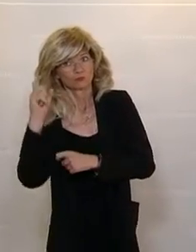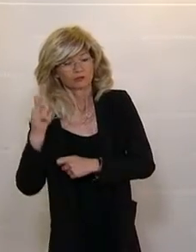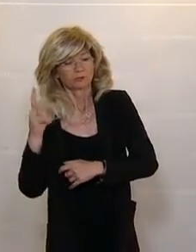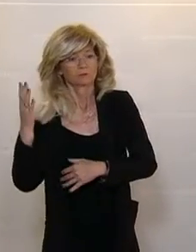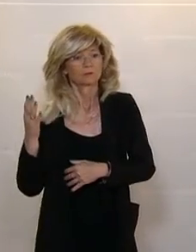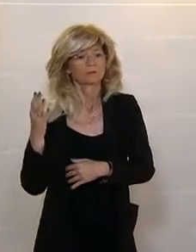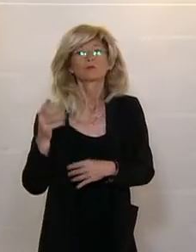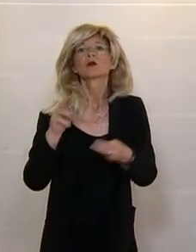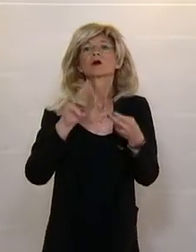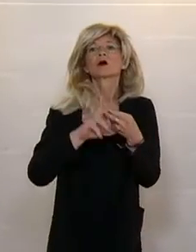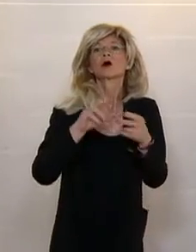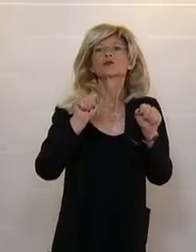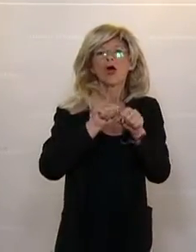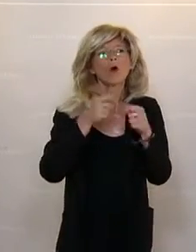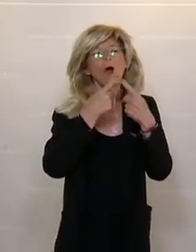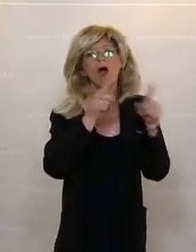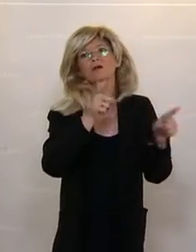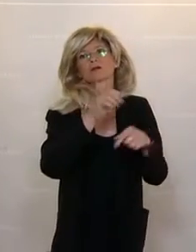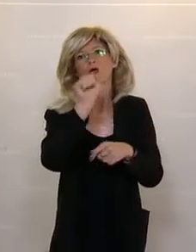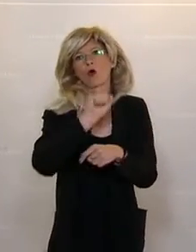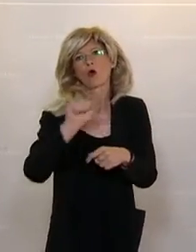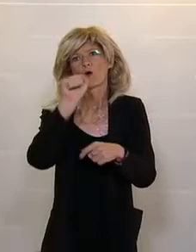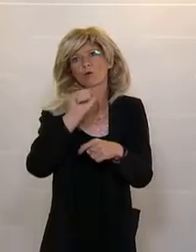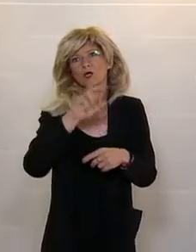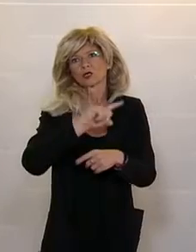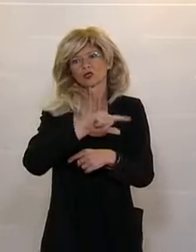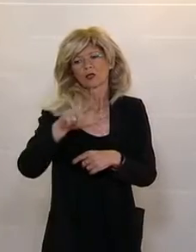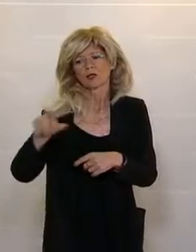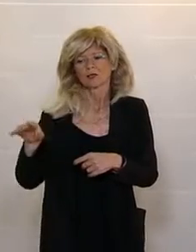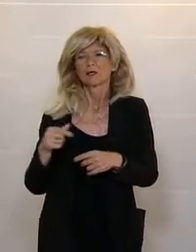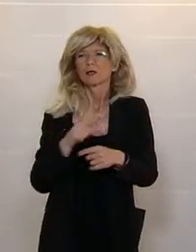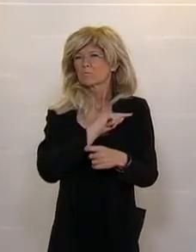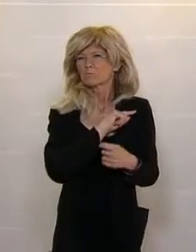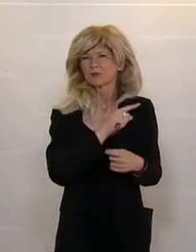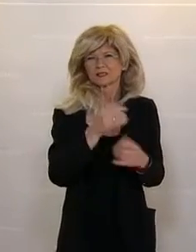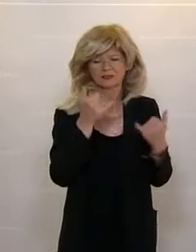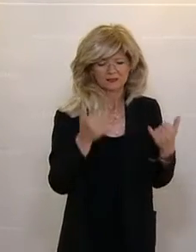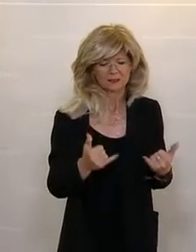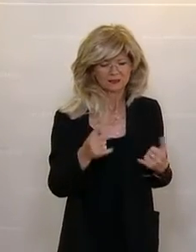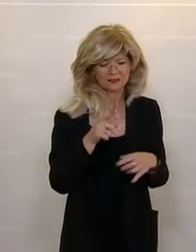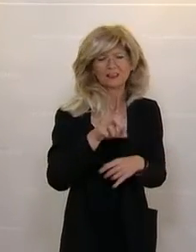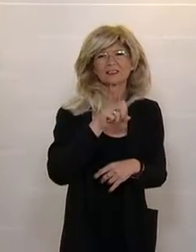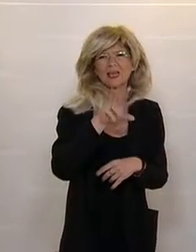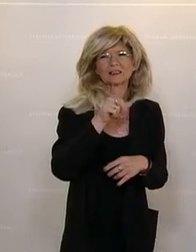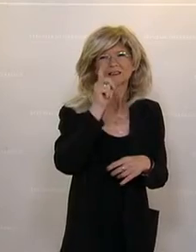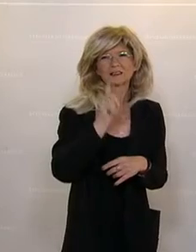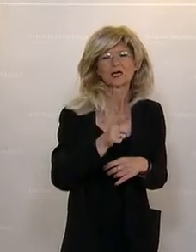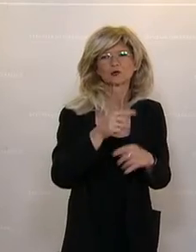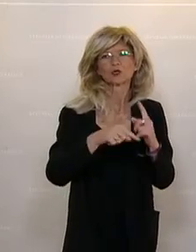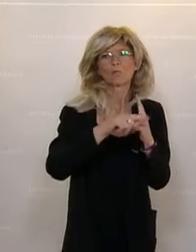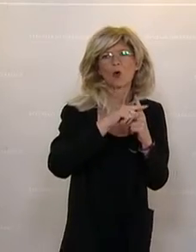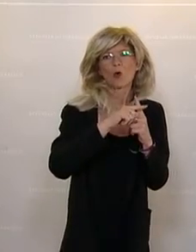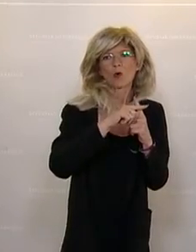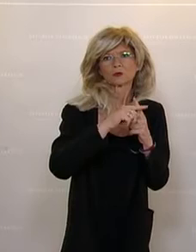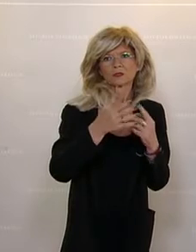europäische Länder fungiert. Bis jetzt wurden über 13.000 positive Fälle erkannt. Die Testungen an den